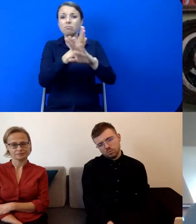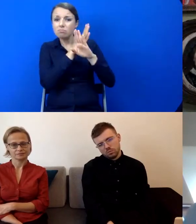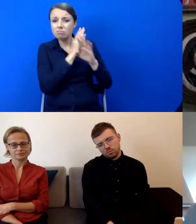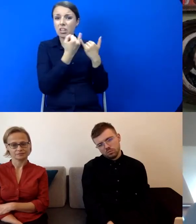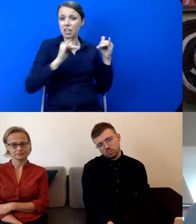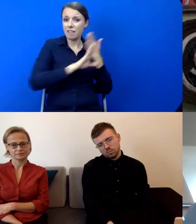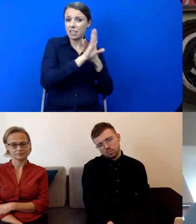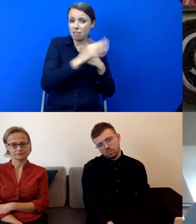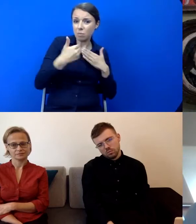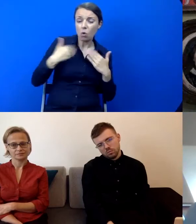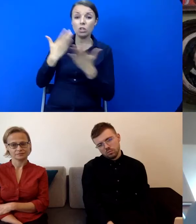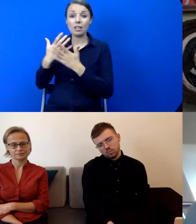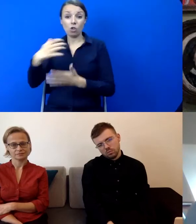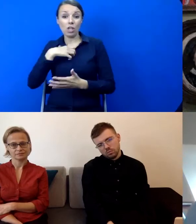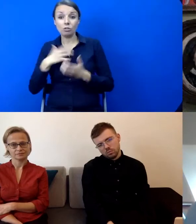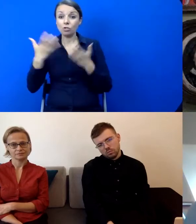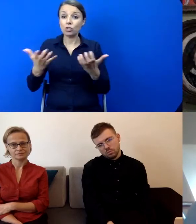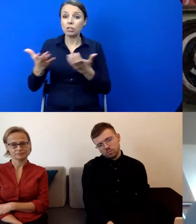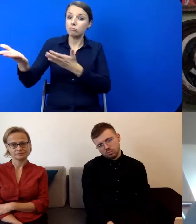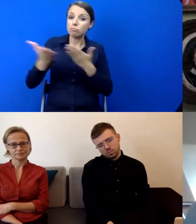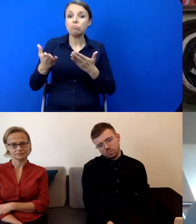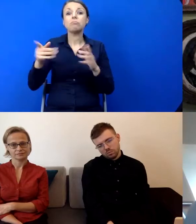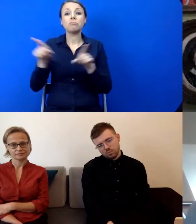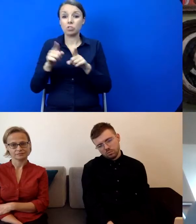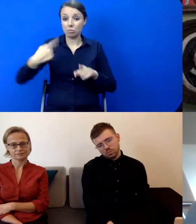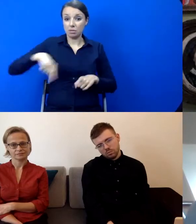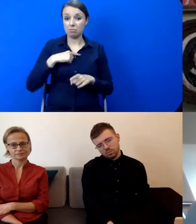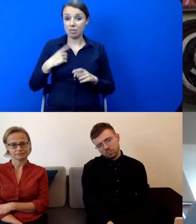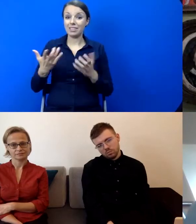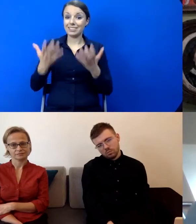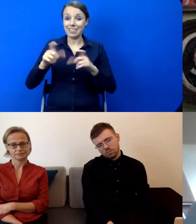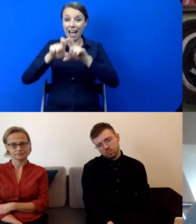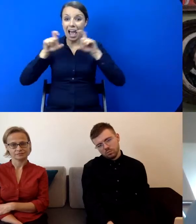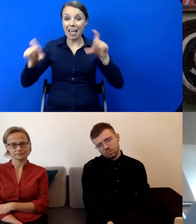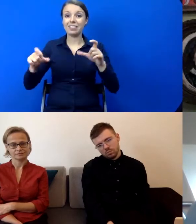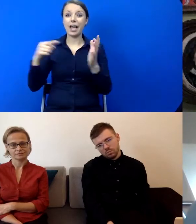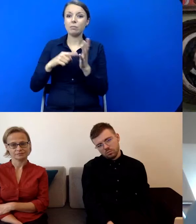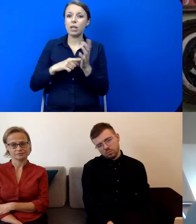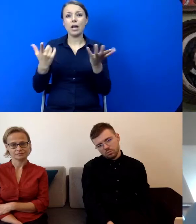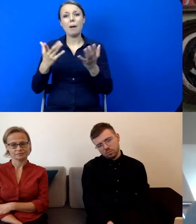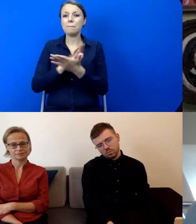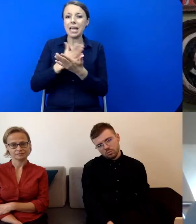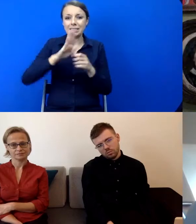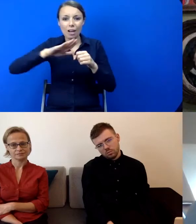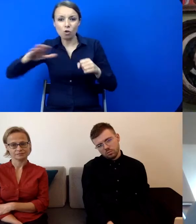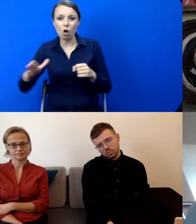nasza instytucja była taką międzynarodową, żywą instytucją. W związku z tym